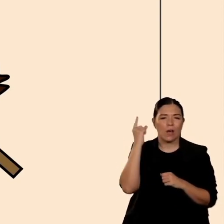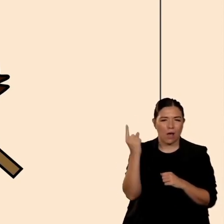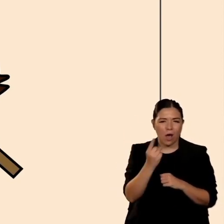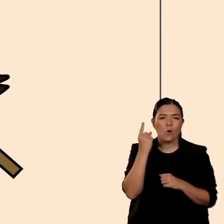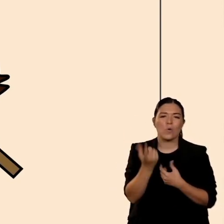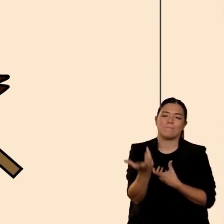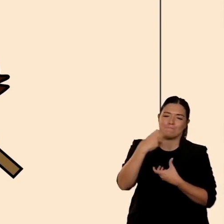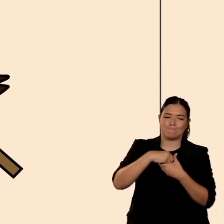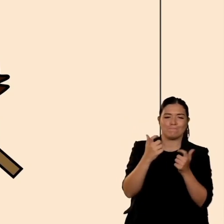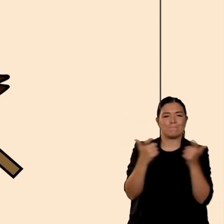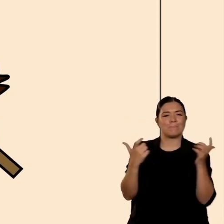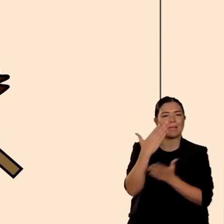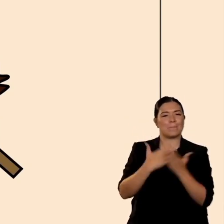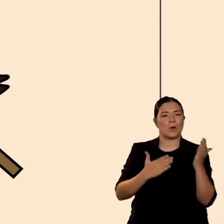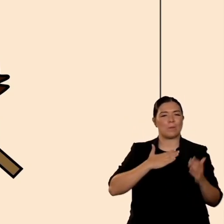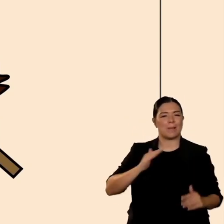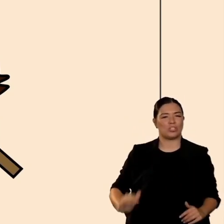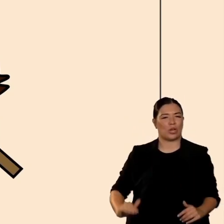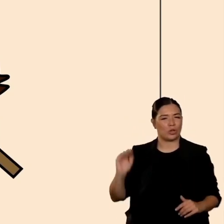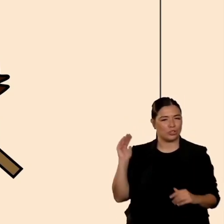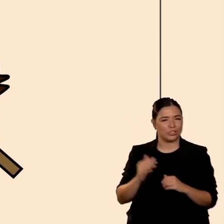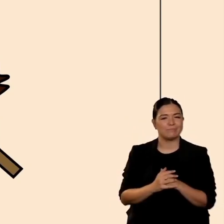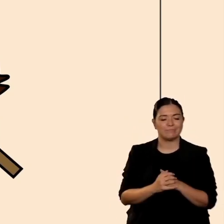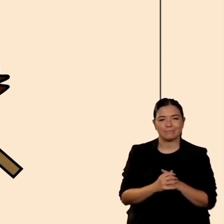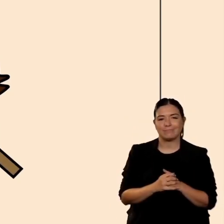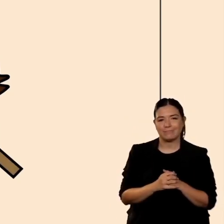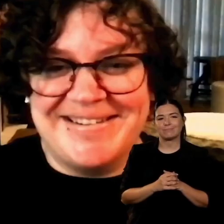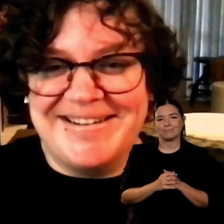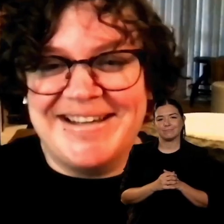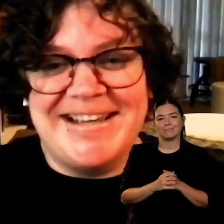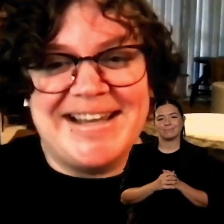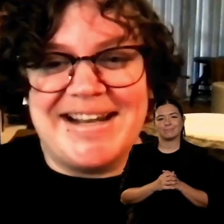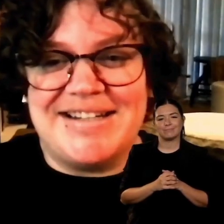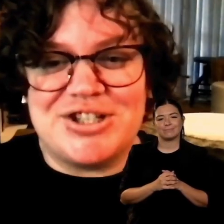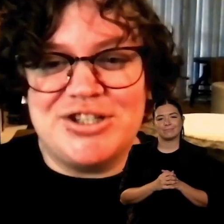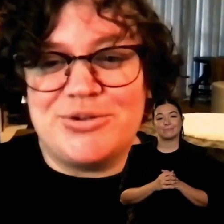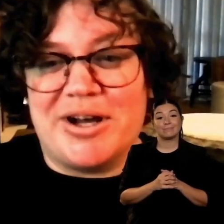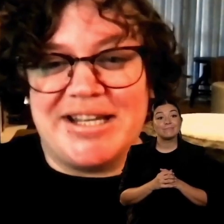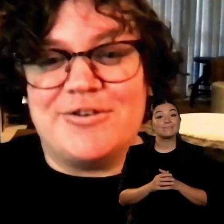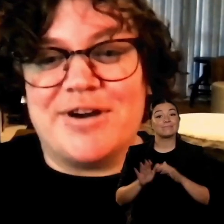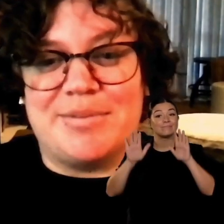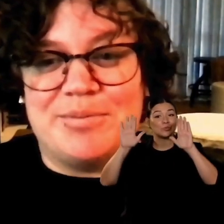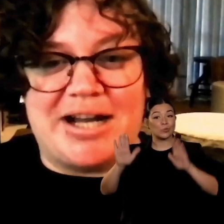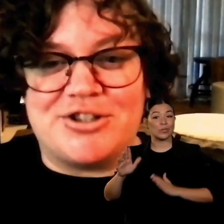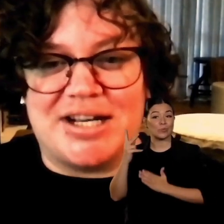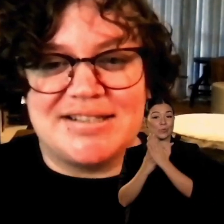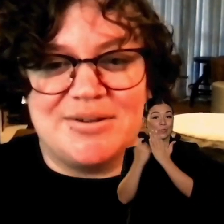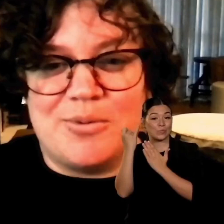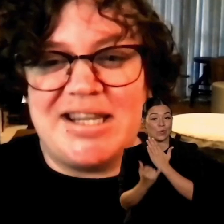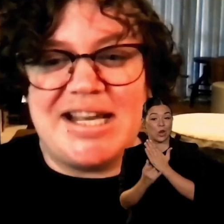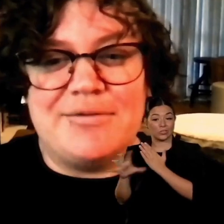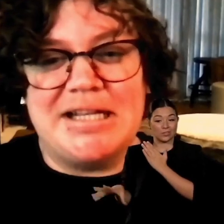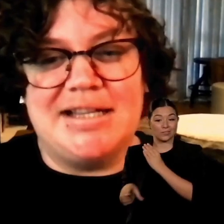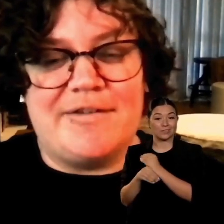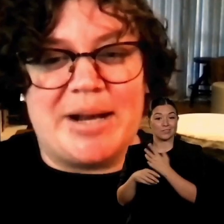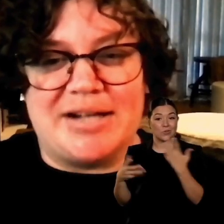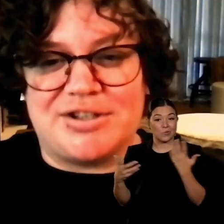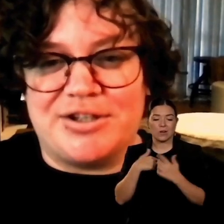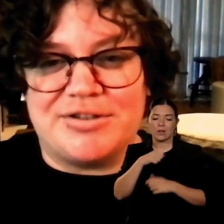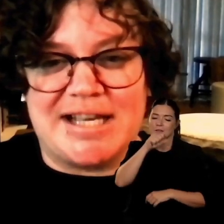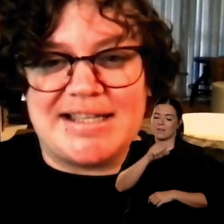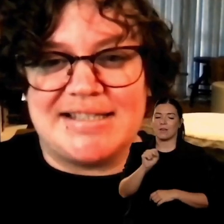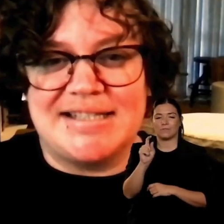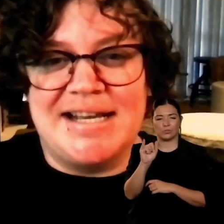studi come questi è che dà capacità per poter partecipare con altri scratcher e collaborare e dare leadership